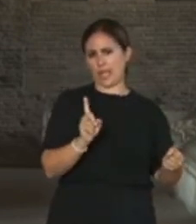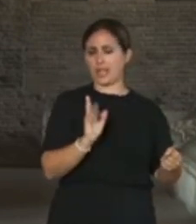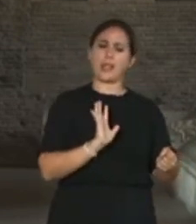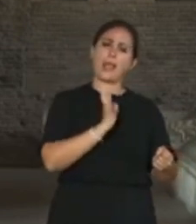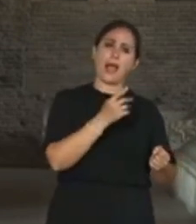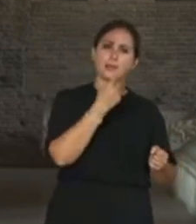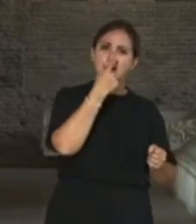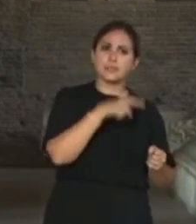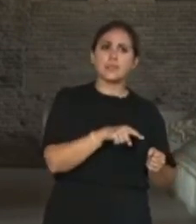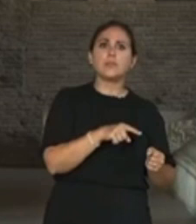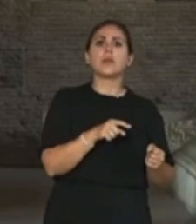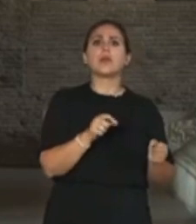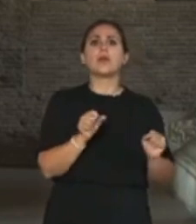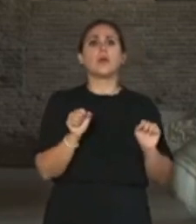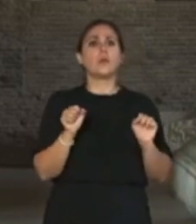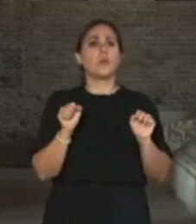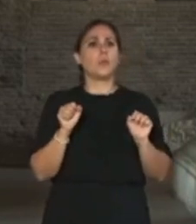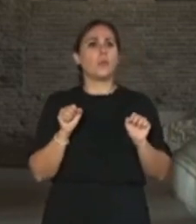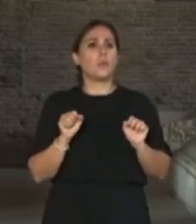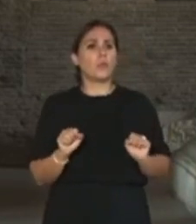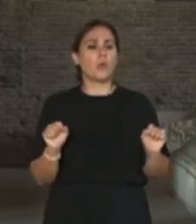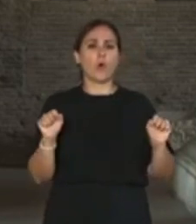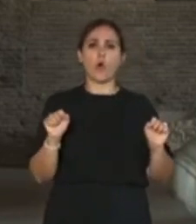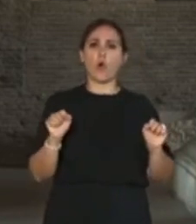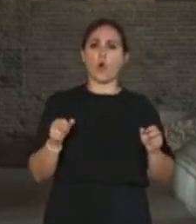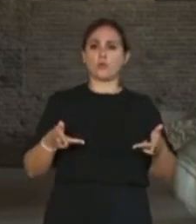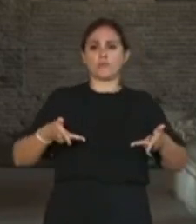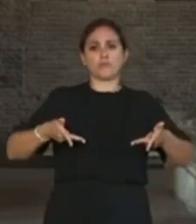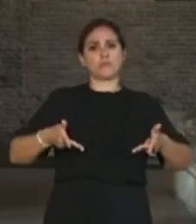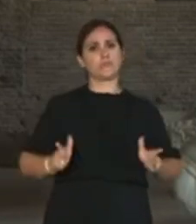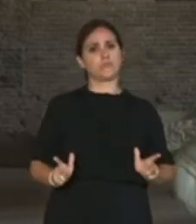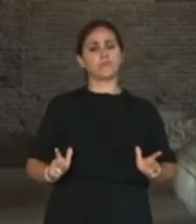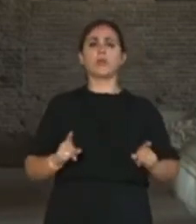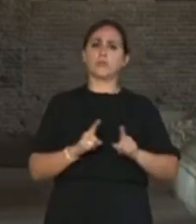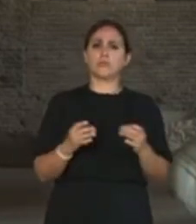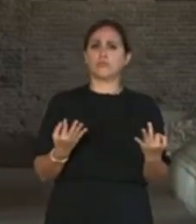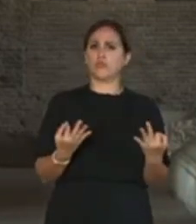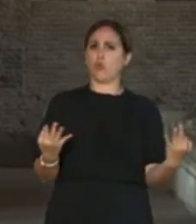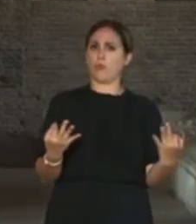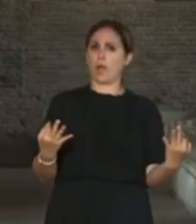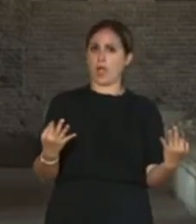occupare le poltroni insomma normali.